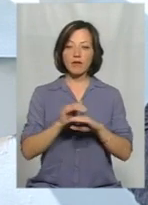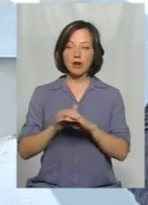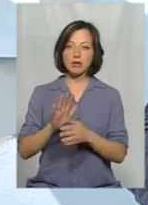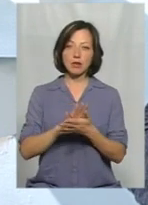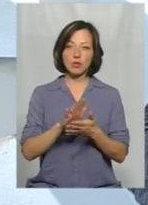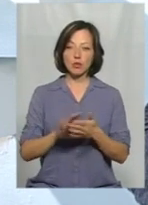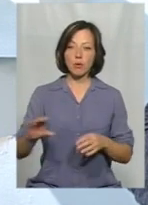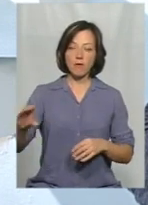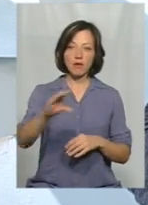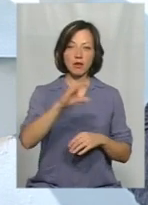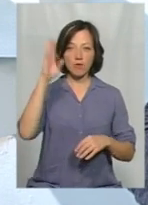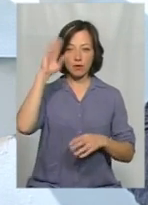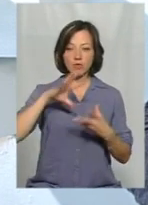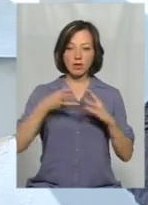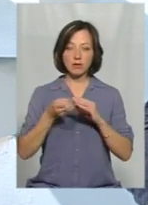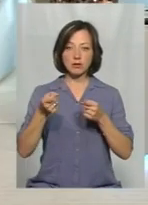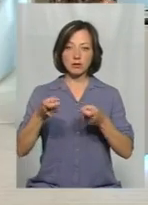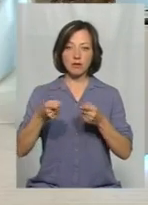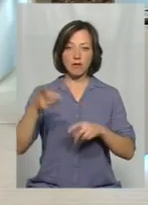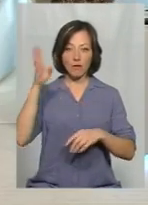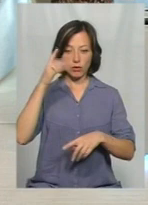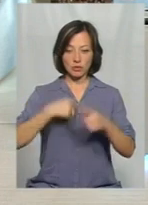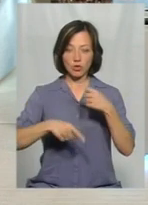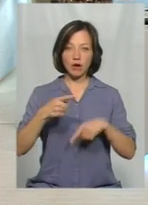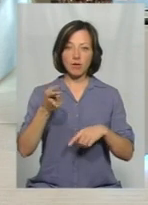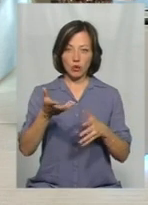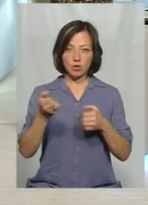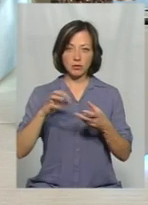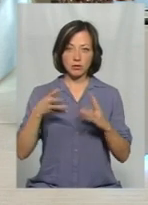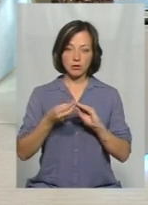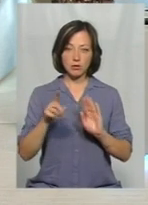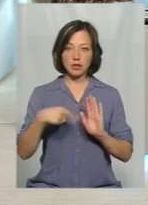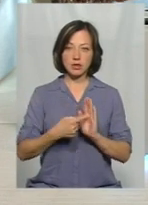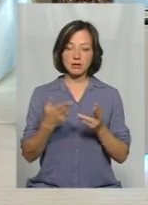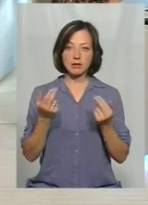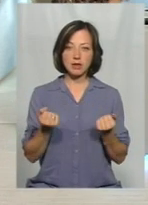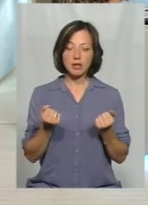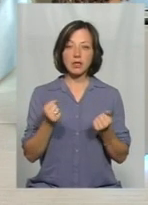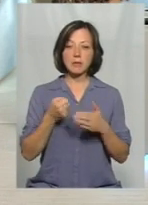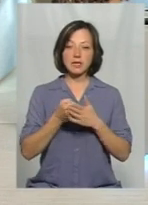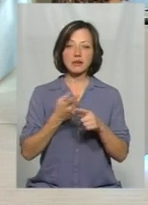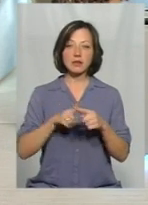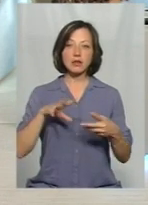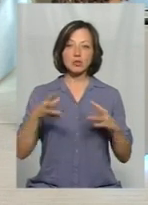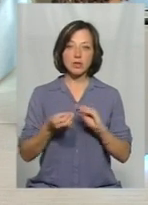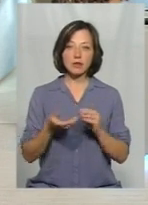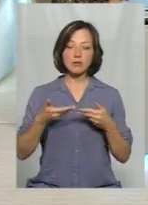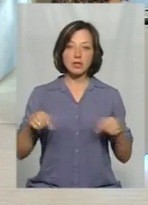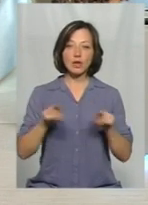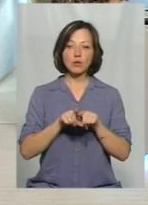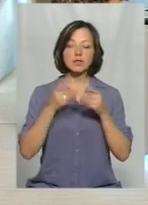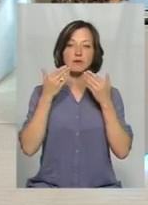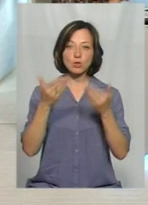повертневих вод внаслідок скидання стічних зворотних вод. Ви отримали ці всі результати? Ми отримали результати. На підставі тих результатів ми також